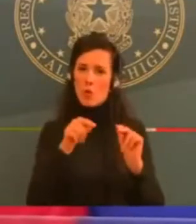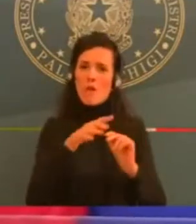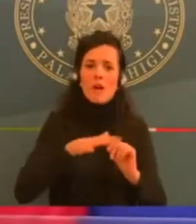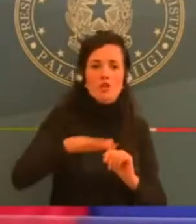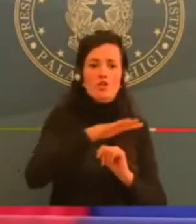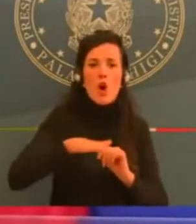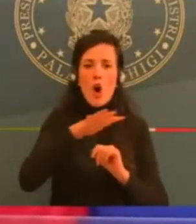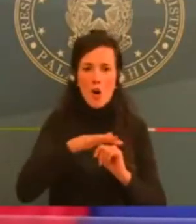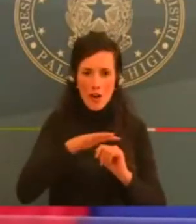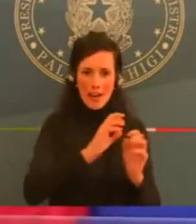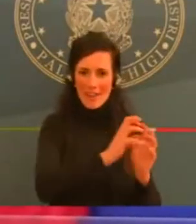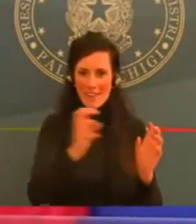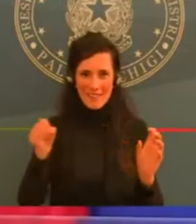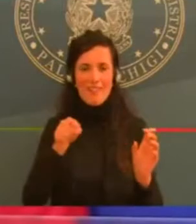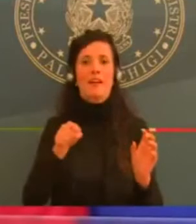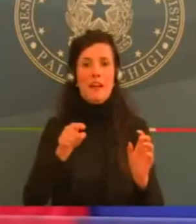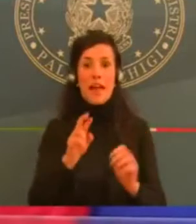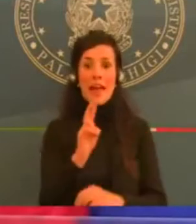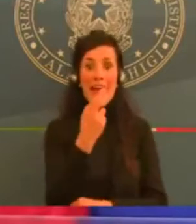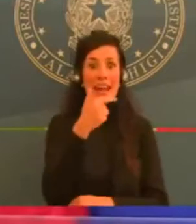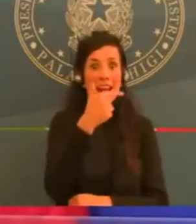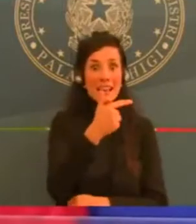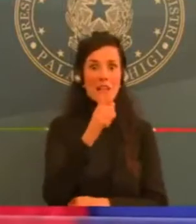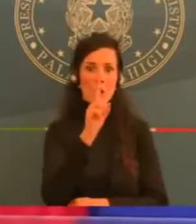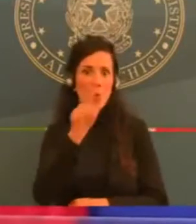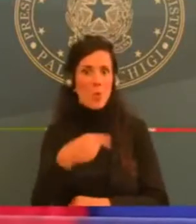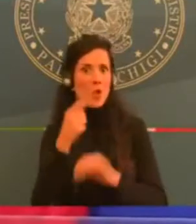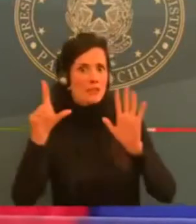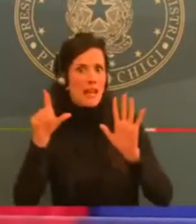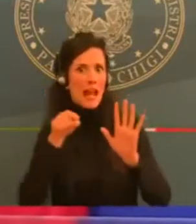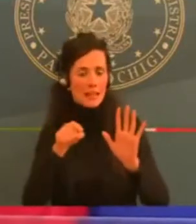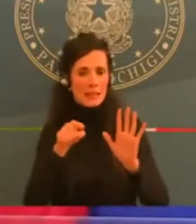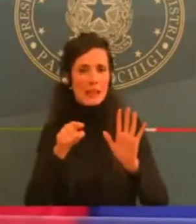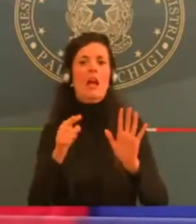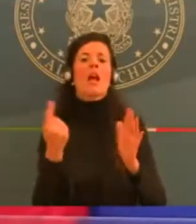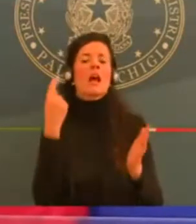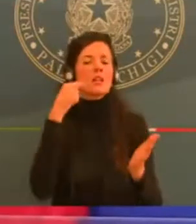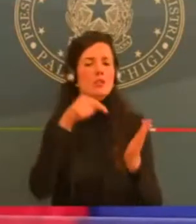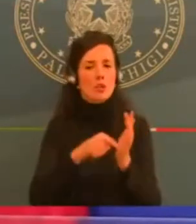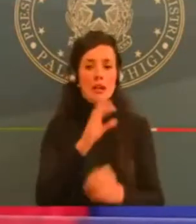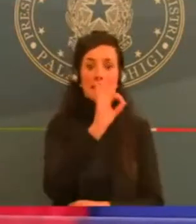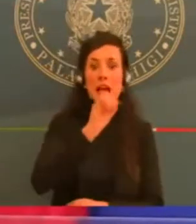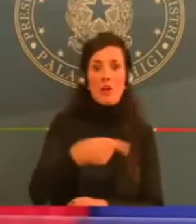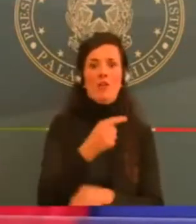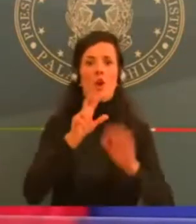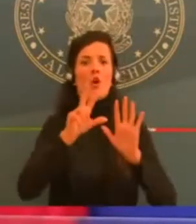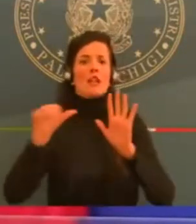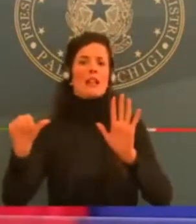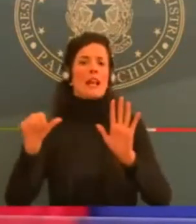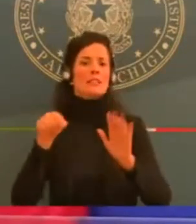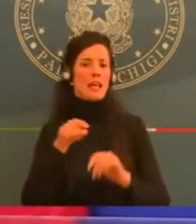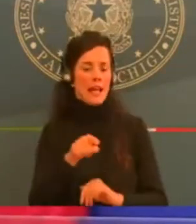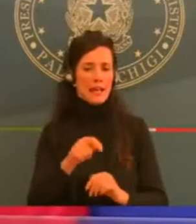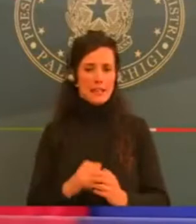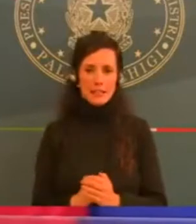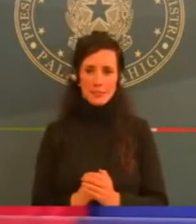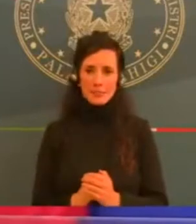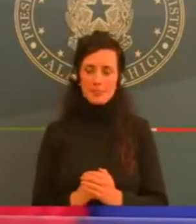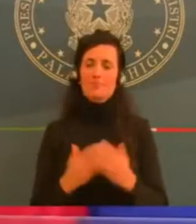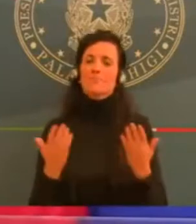che nei prossimi giorni regionalmente tutte le regioni potrebbero entrare nell'area gialla.